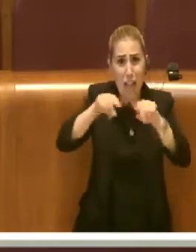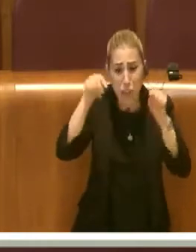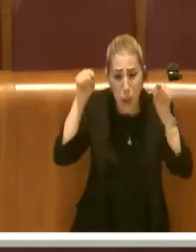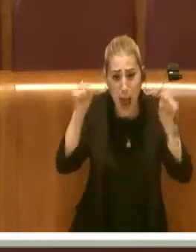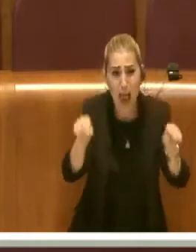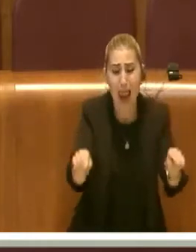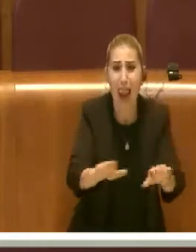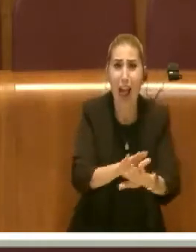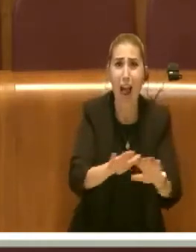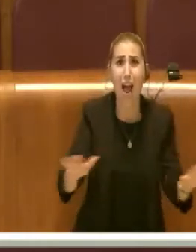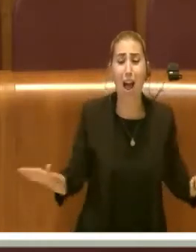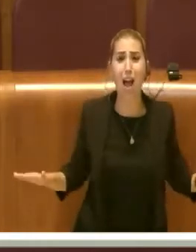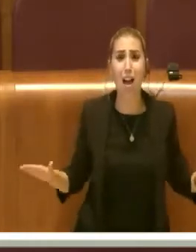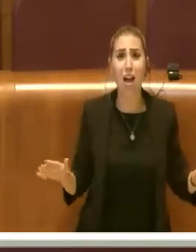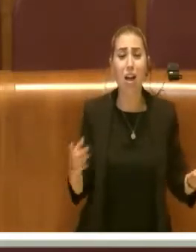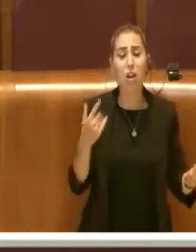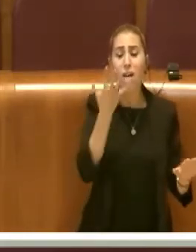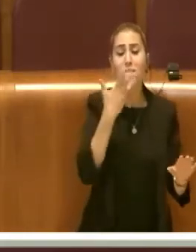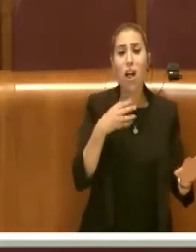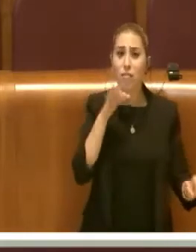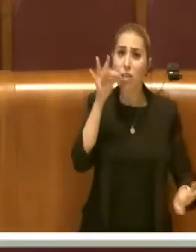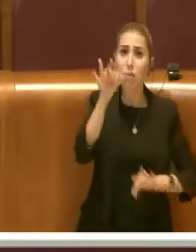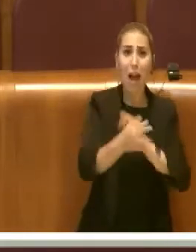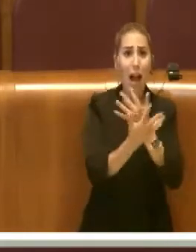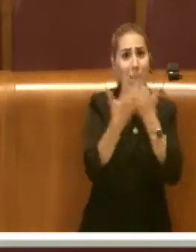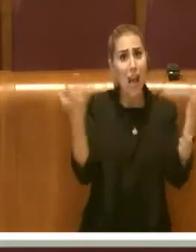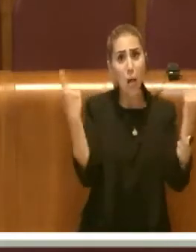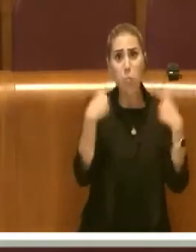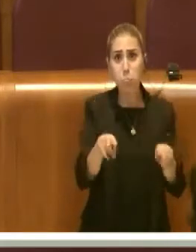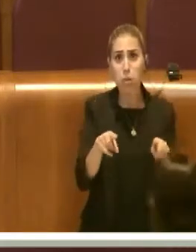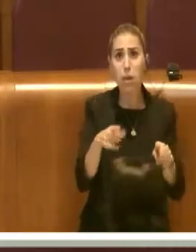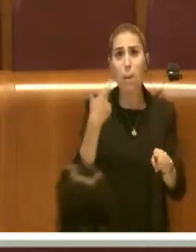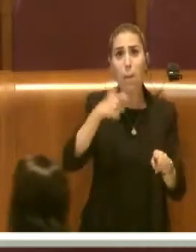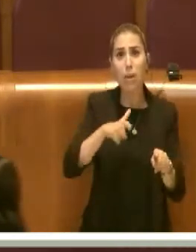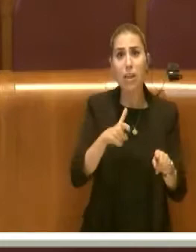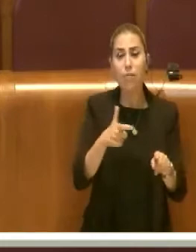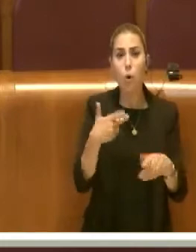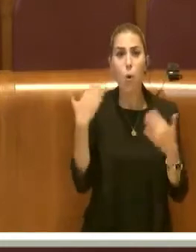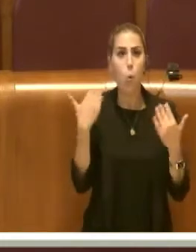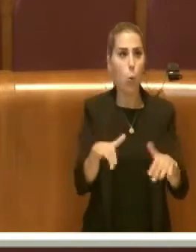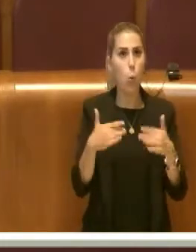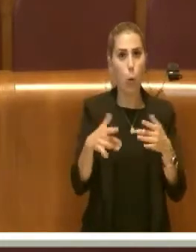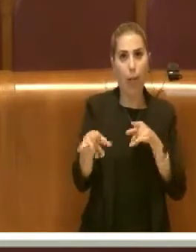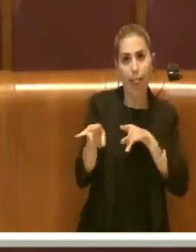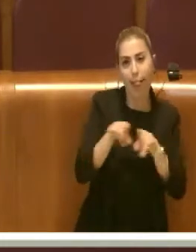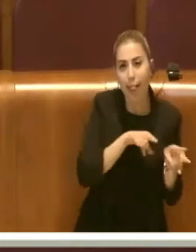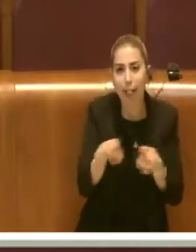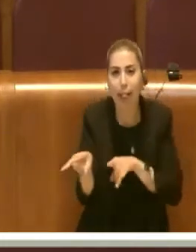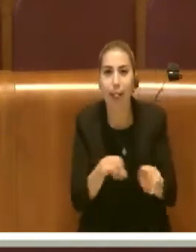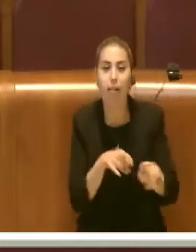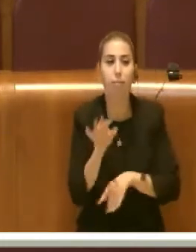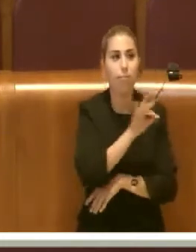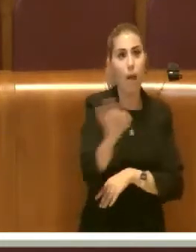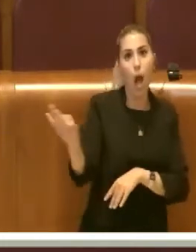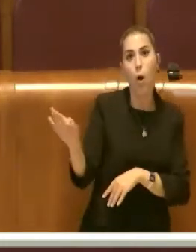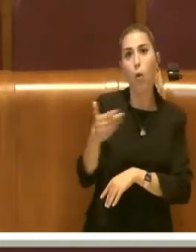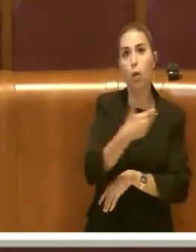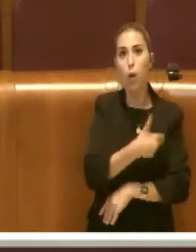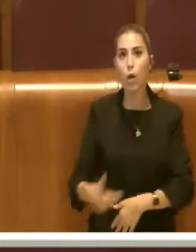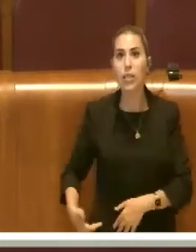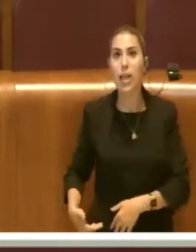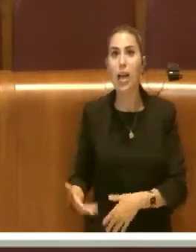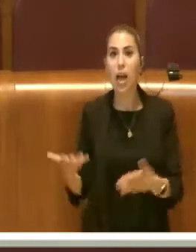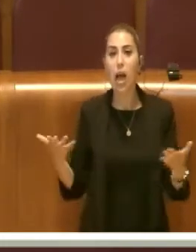a terra. Ho voluto fare questa precisazione, visto le speculazioni che sono state fatte in quest'Aula da alcuni consiglieri delle